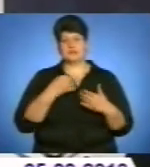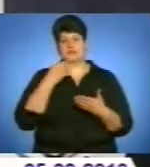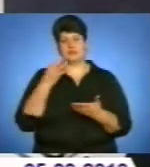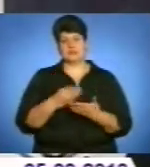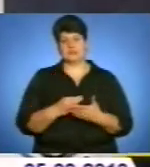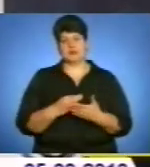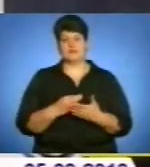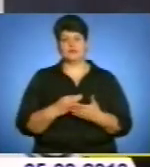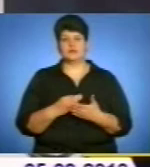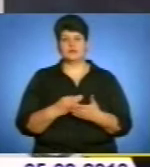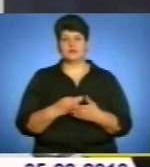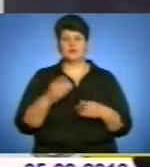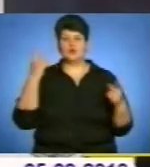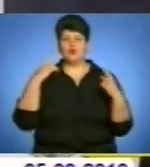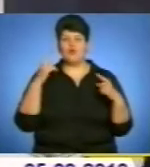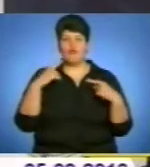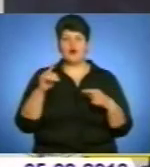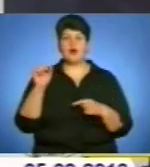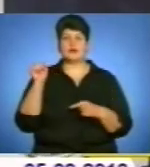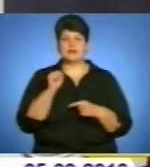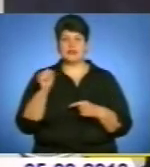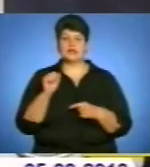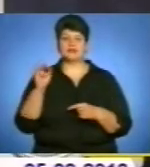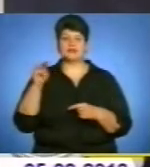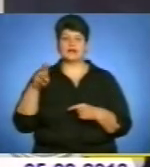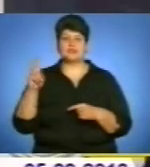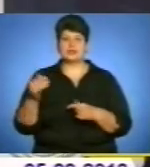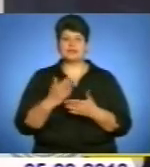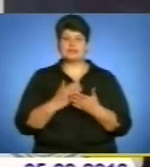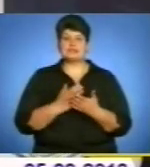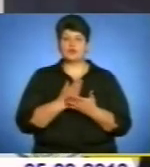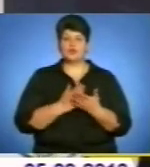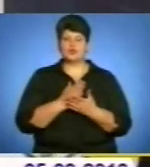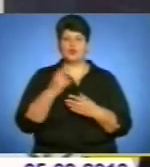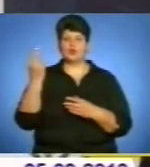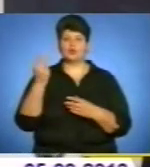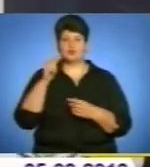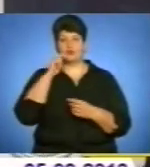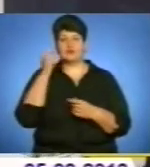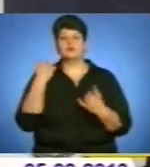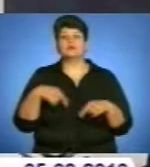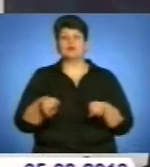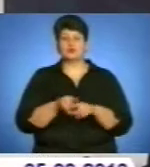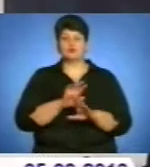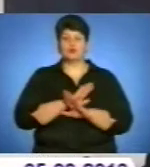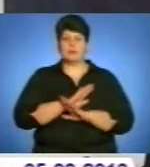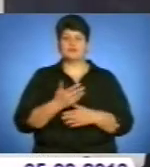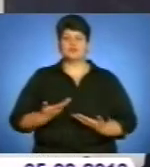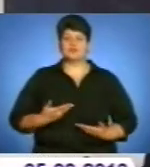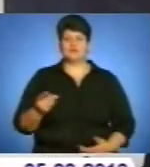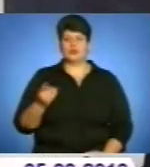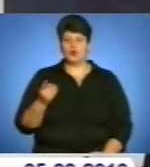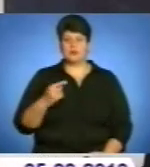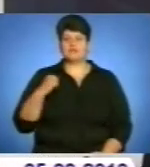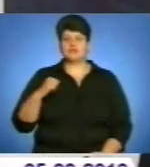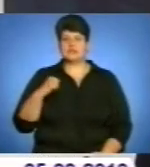Андрія Ткаченка, заслуженого художника України, який теж помер, жив в Тернополі. І в